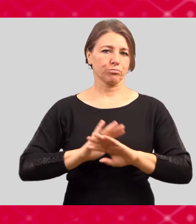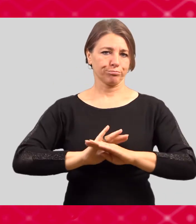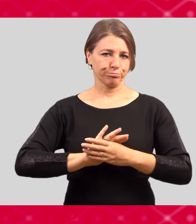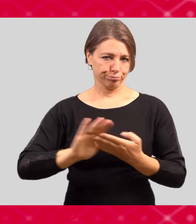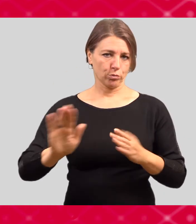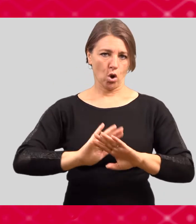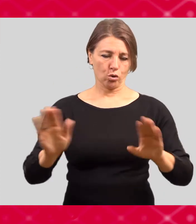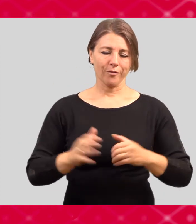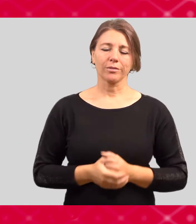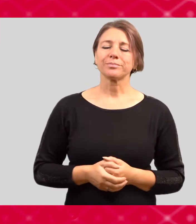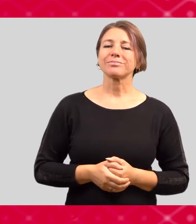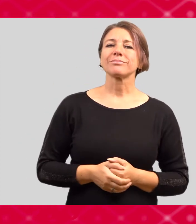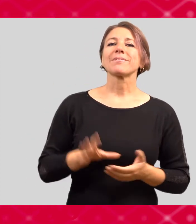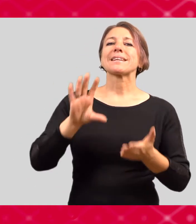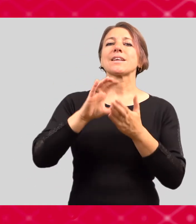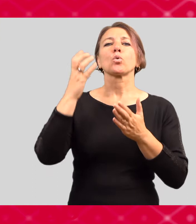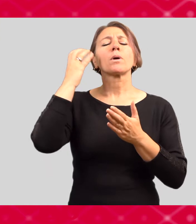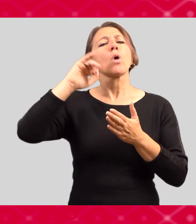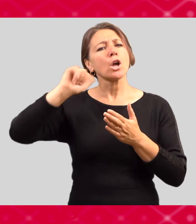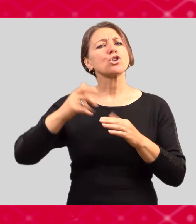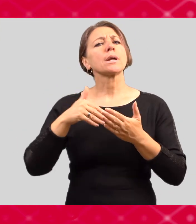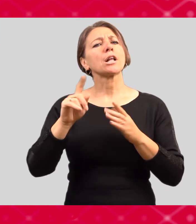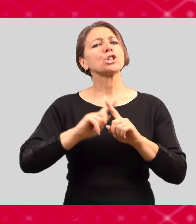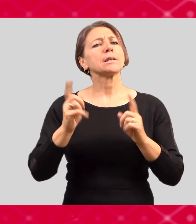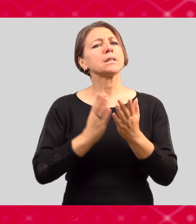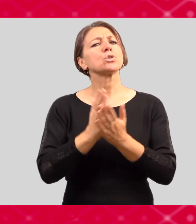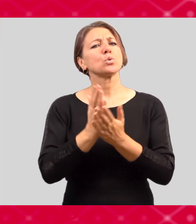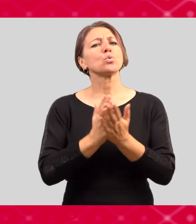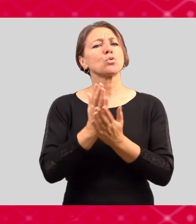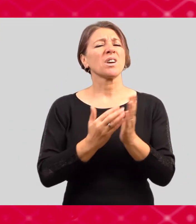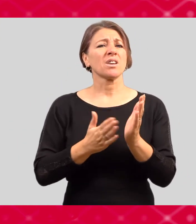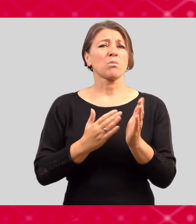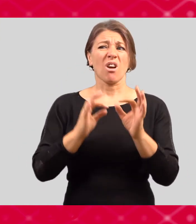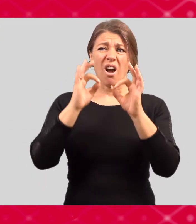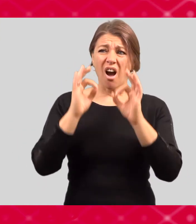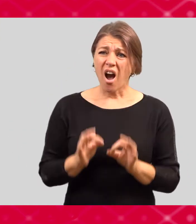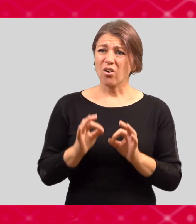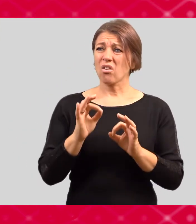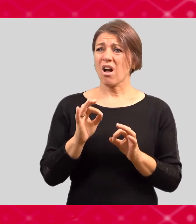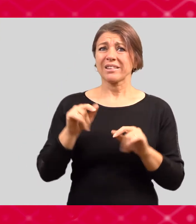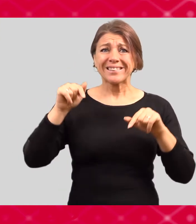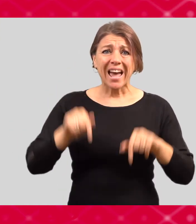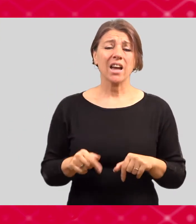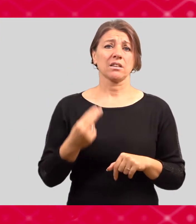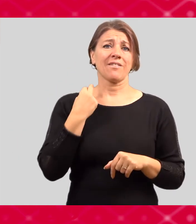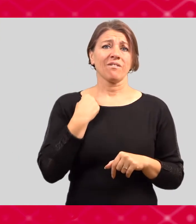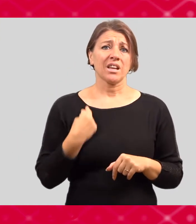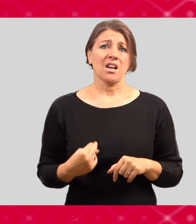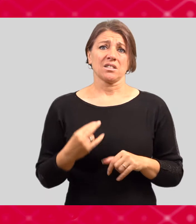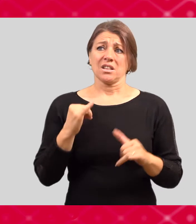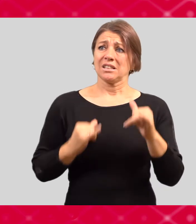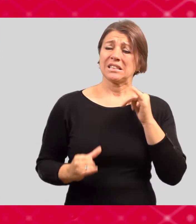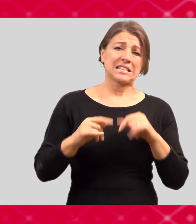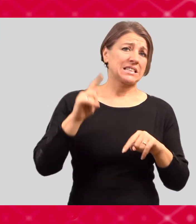Jako další služby, které Centrum Karolina nabízí pro ty, co se nachází, tedy to můžete být i vy, ve finanční